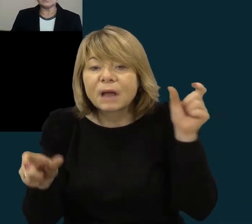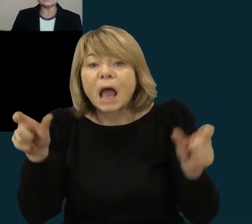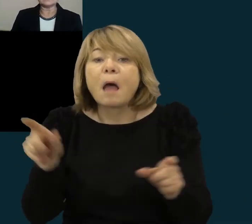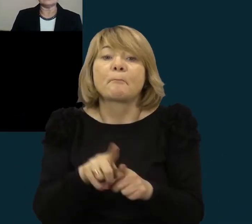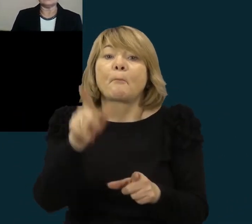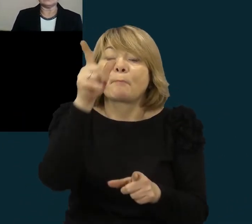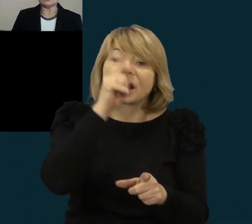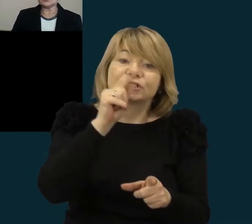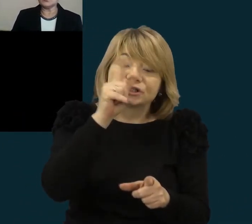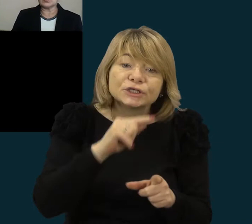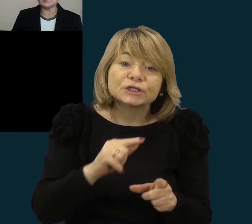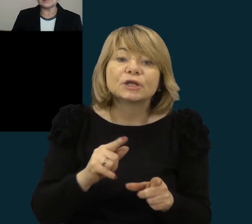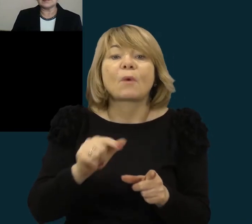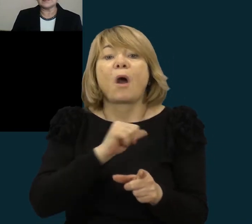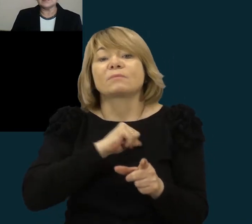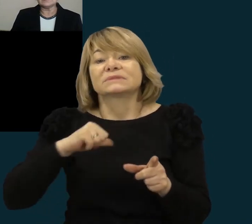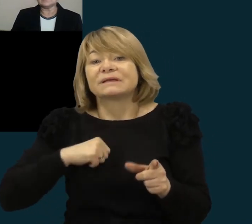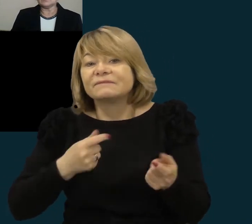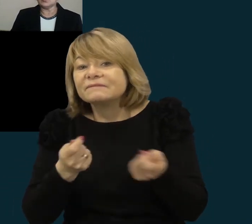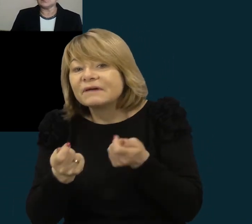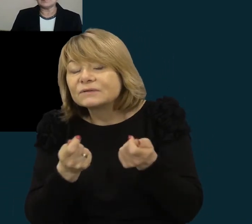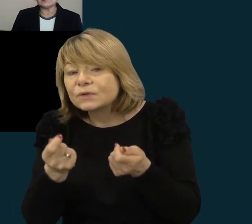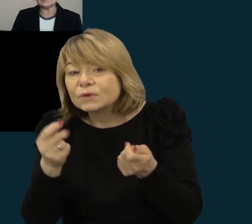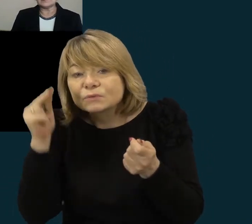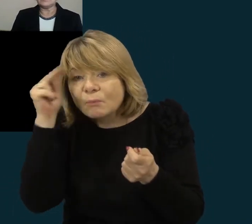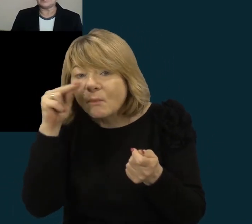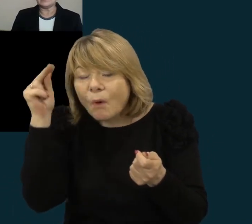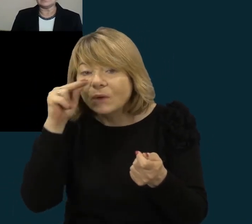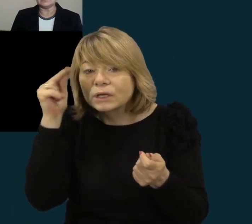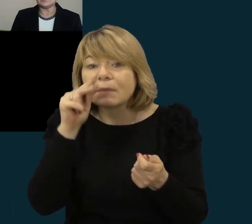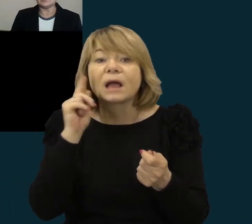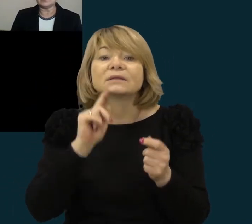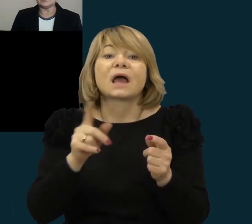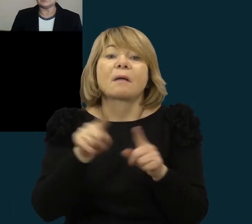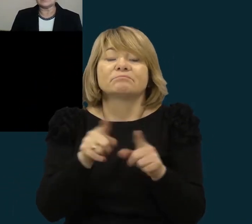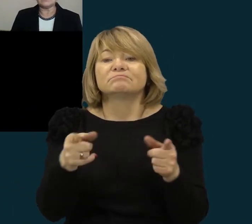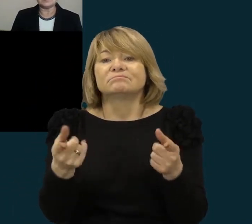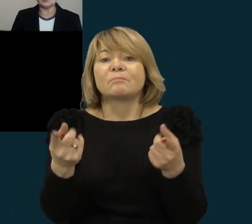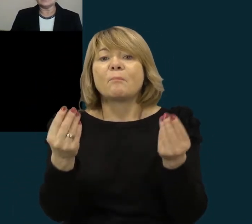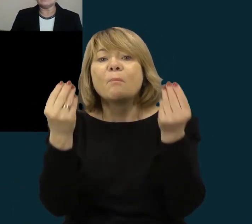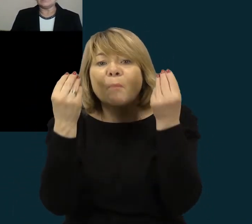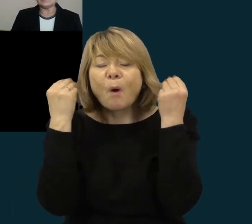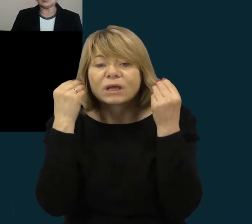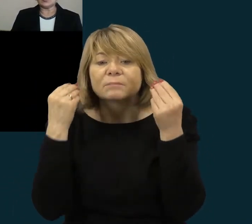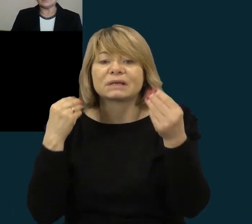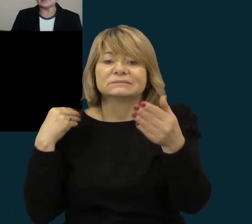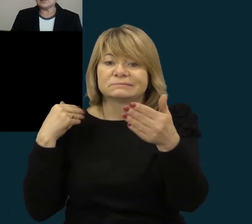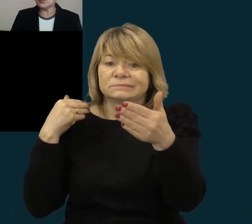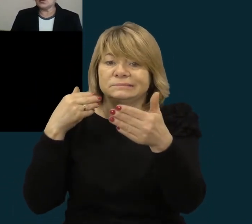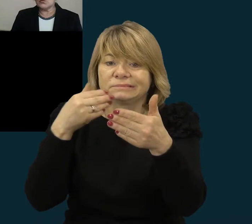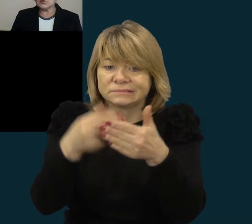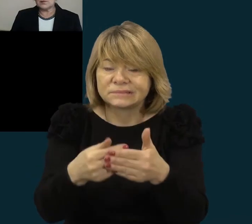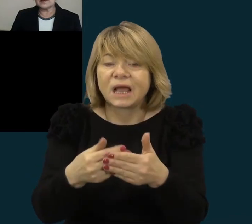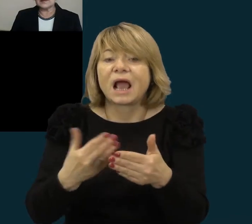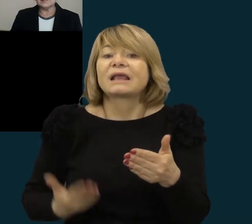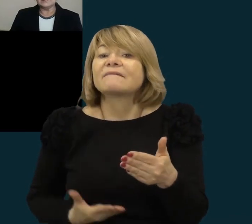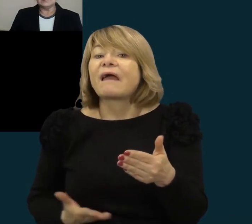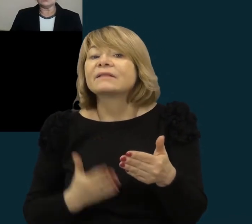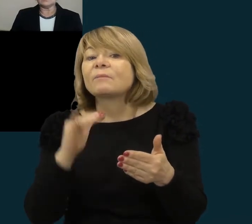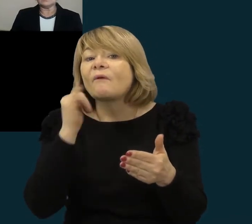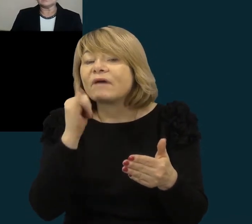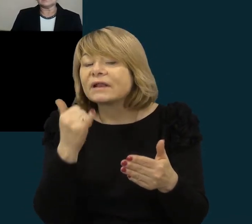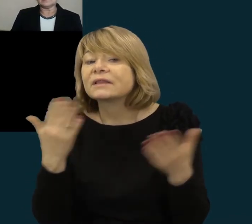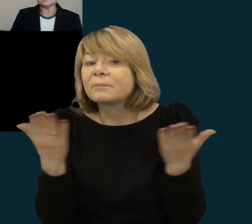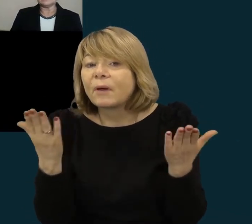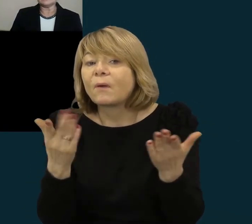ūkdymas, savivaldus mokymasis, kada mokymasis yra priartinamas prie gyvenimo, gyvenimiškų vertybių ūkdymas,